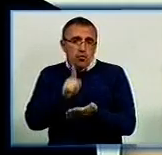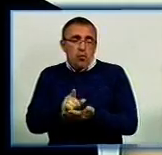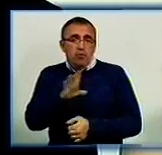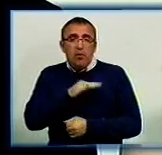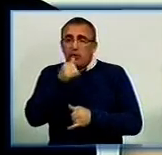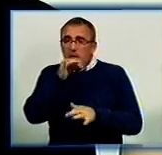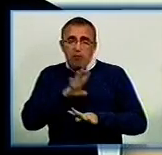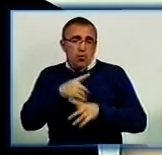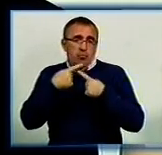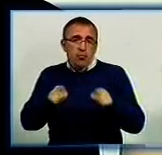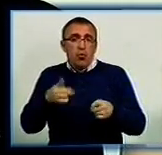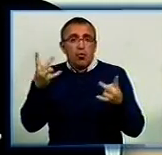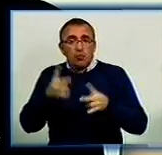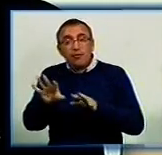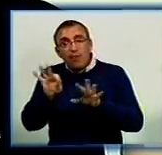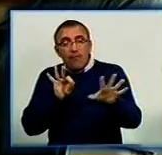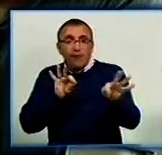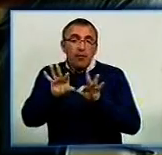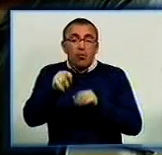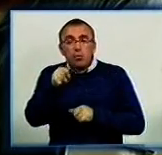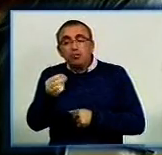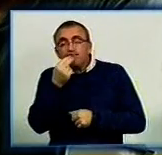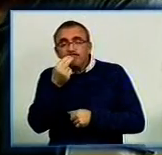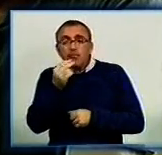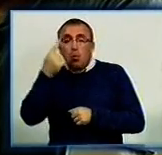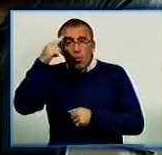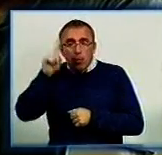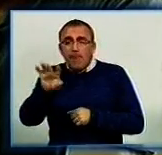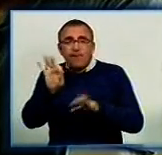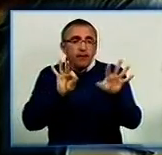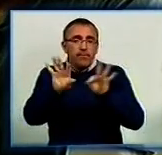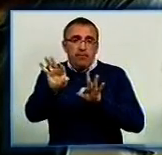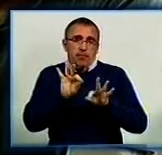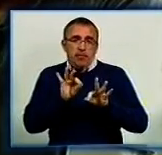І не може бути по-другому, що потрібно вибирати таку продукцію і вміти її вибирати.